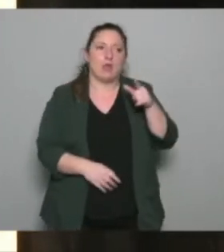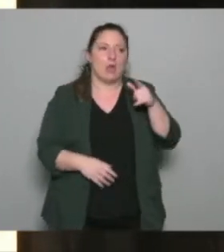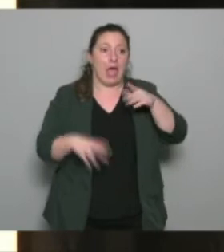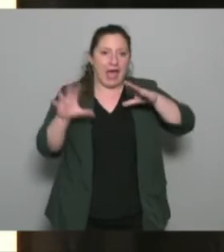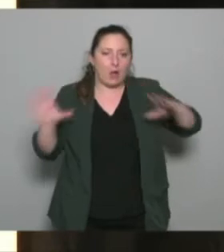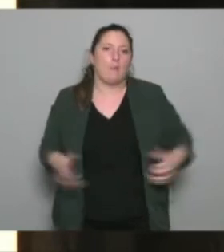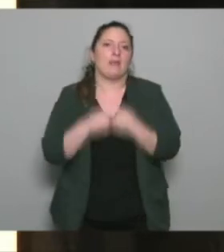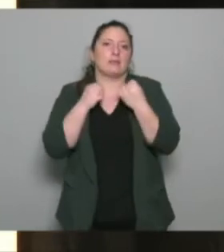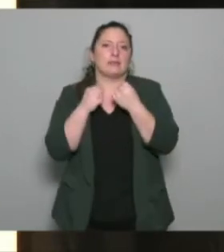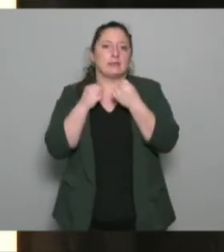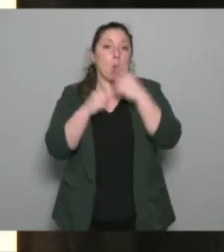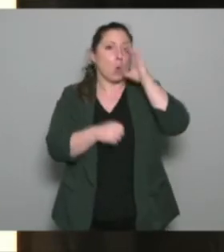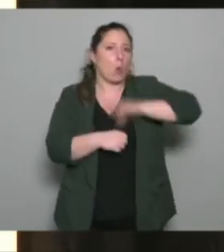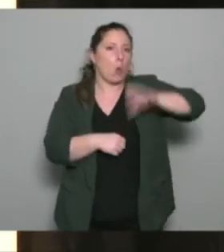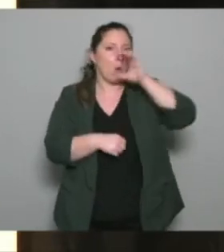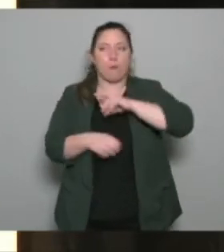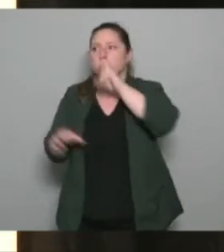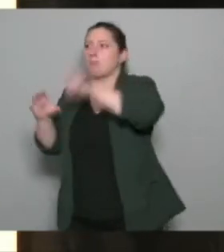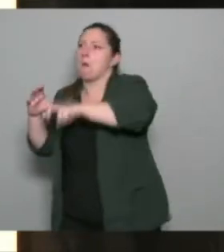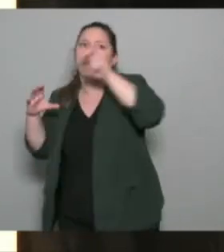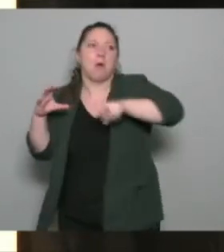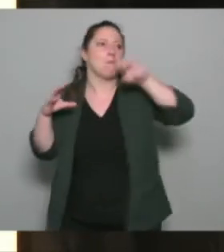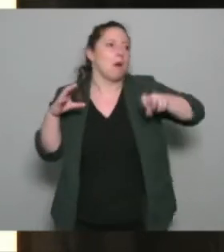ailleurs parce que je pense qu'aujourd'hui